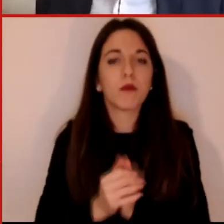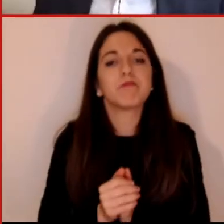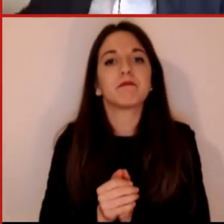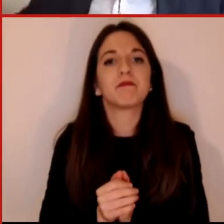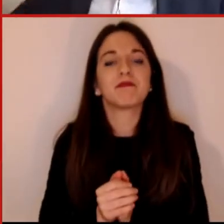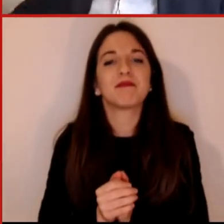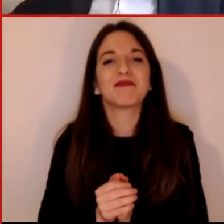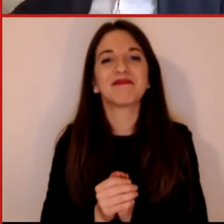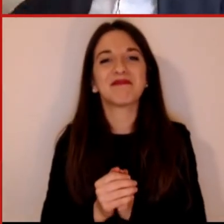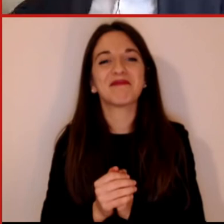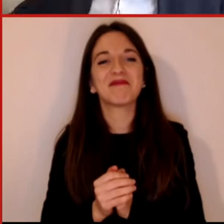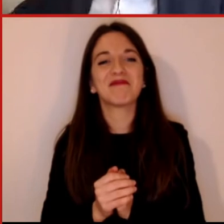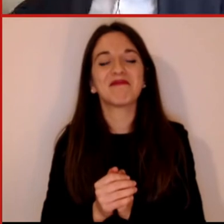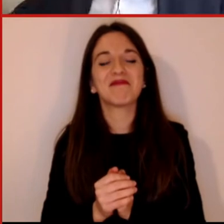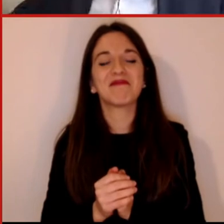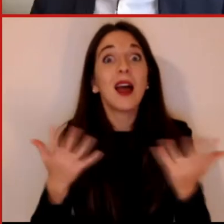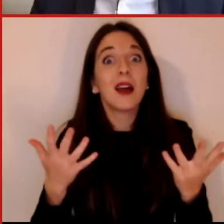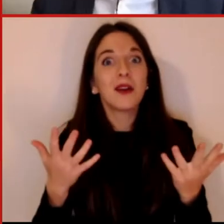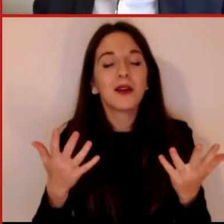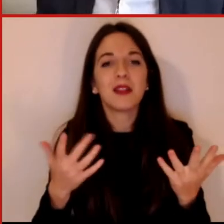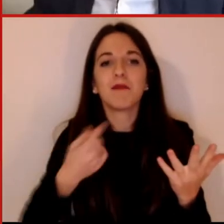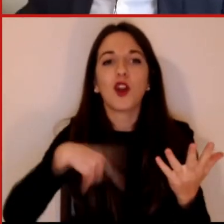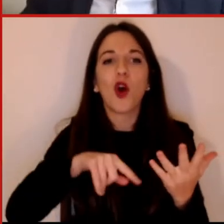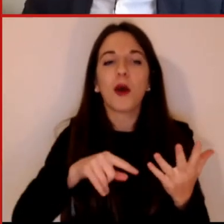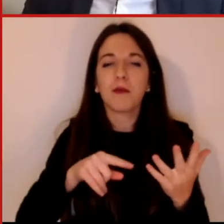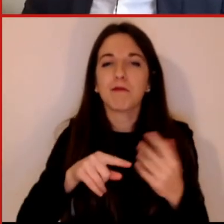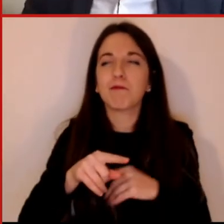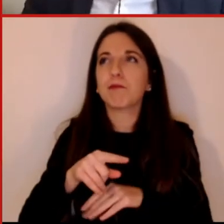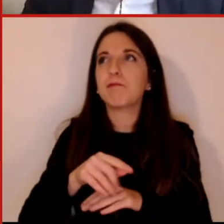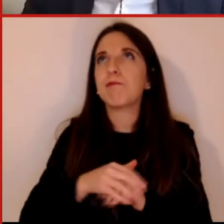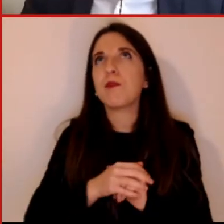come parliamo di dati prima di addentrarci proprio nella, diciamo,